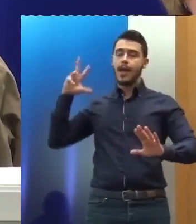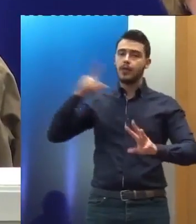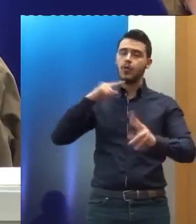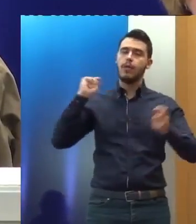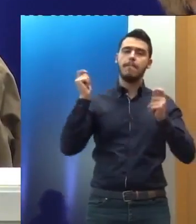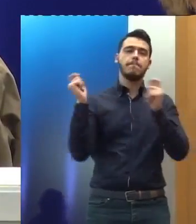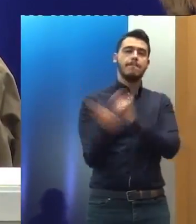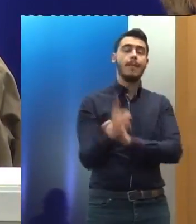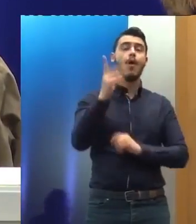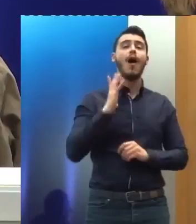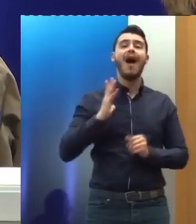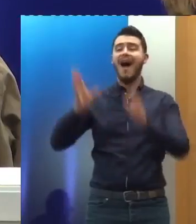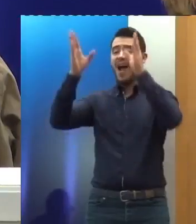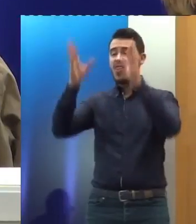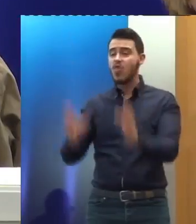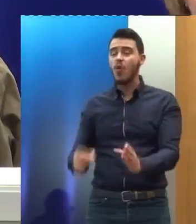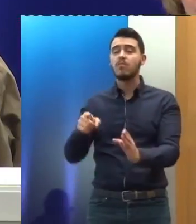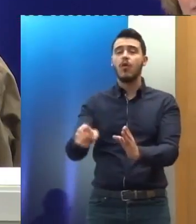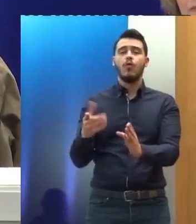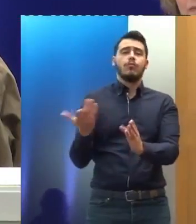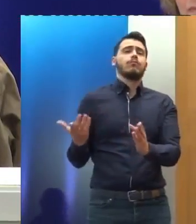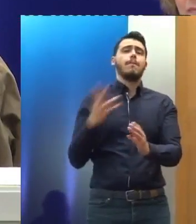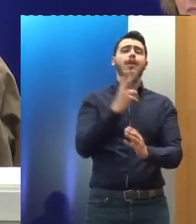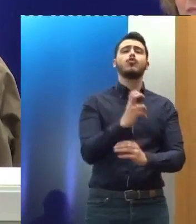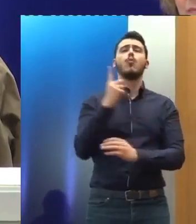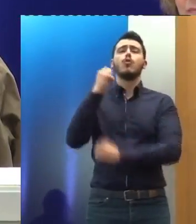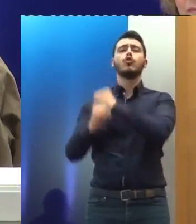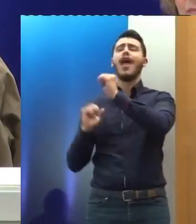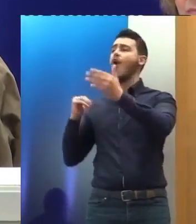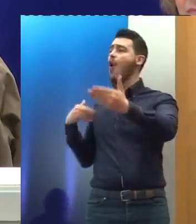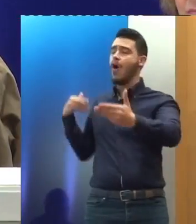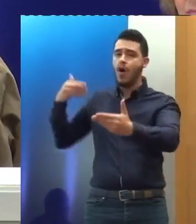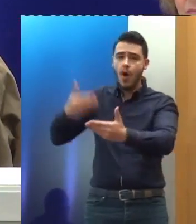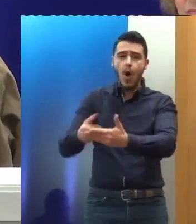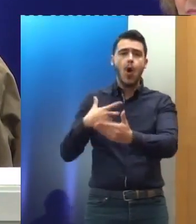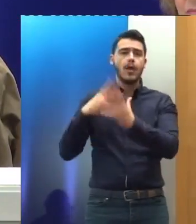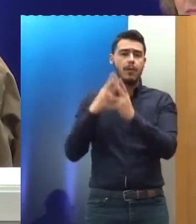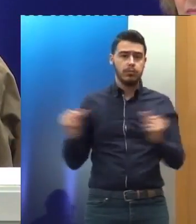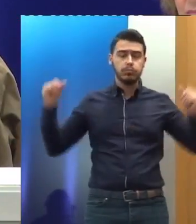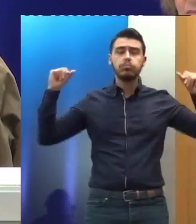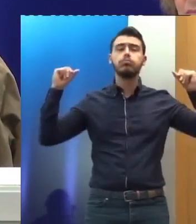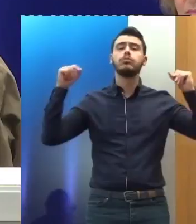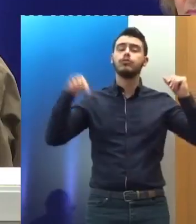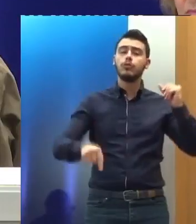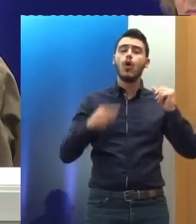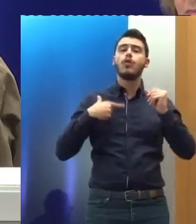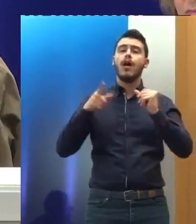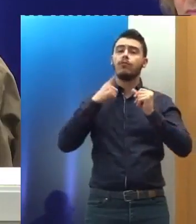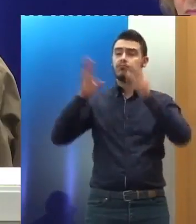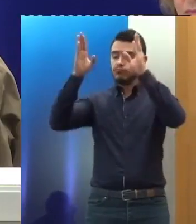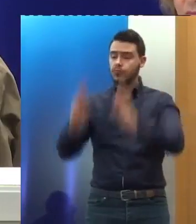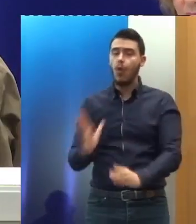άτομο, αυτός ο ξεχασμένος του 20ου αιώνα έγινε υποκείμενο μέσω των δικαιωμάτων του ανθρώπου και της διεθνούς προστασίας,